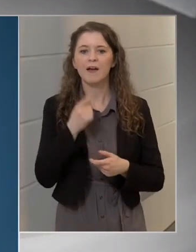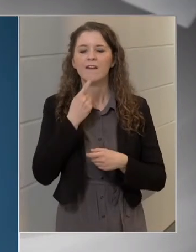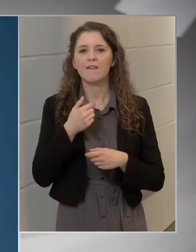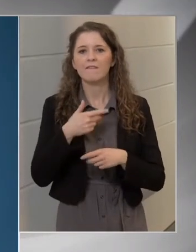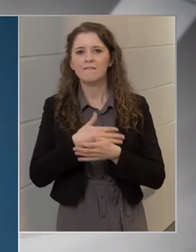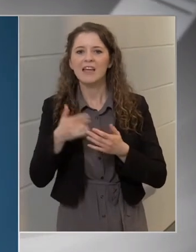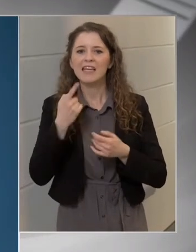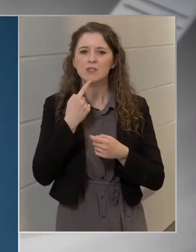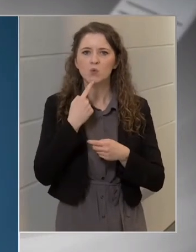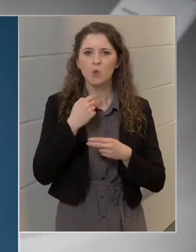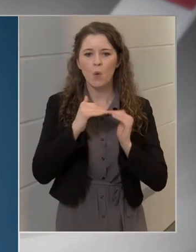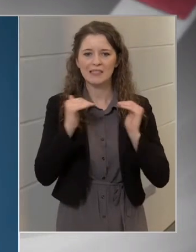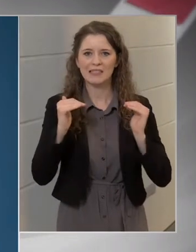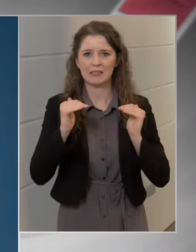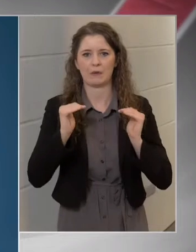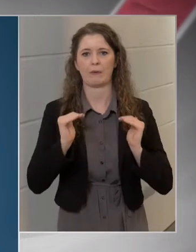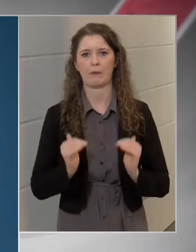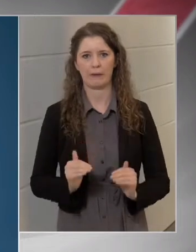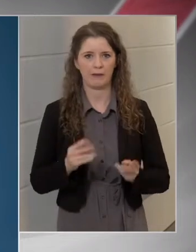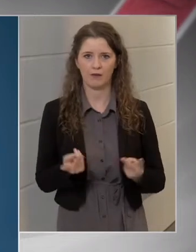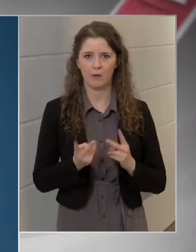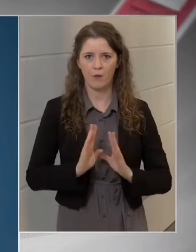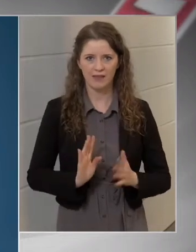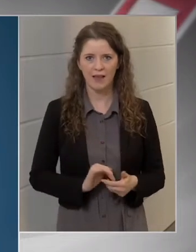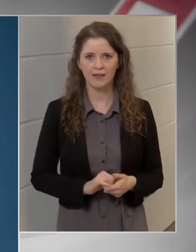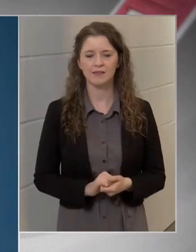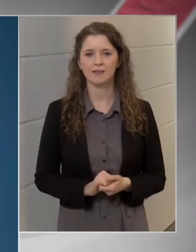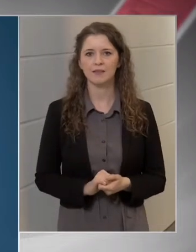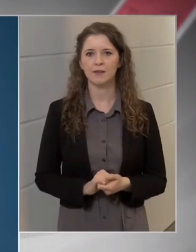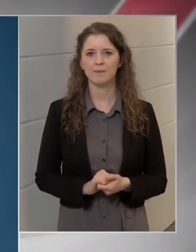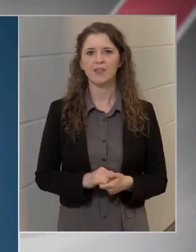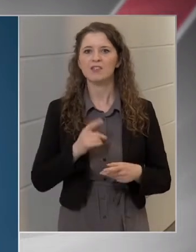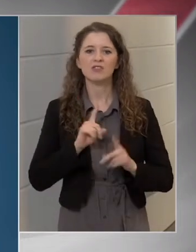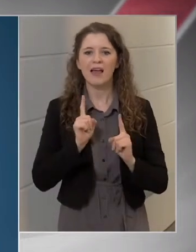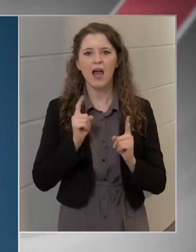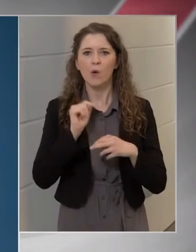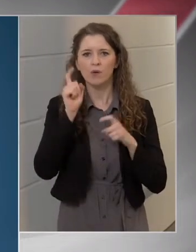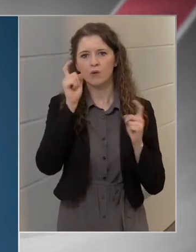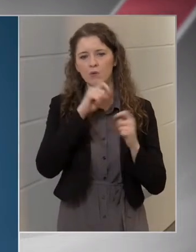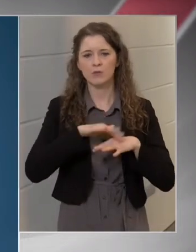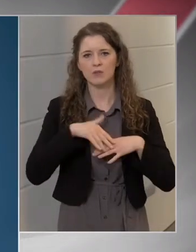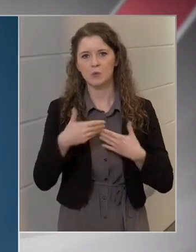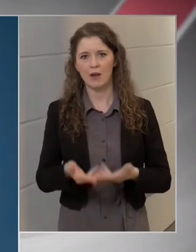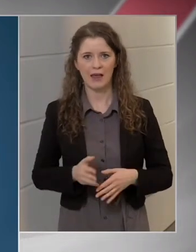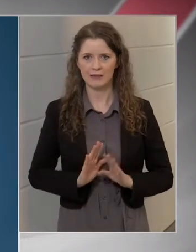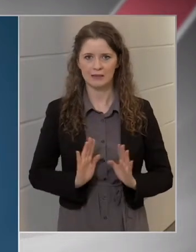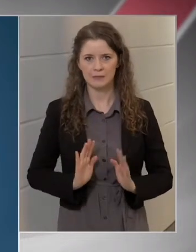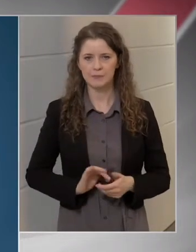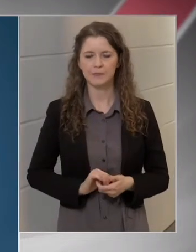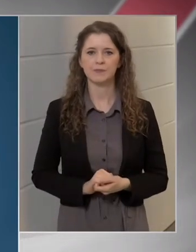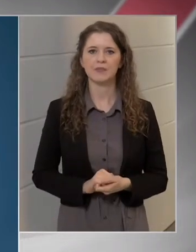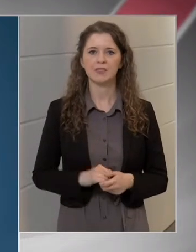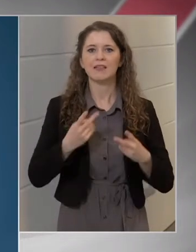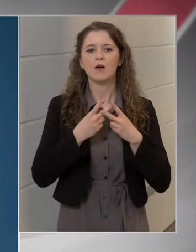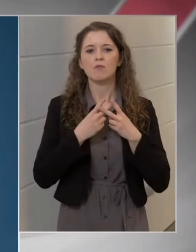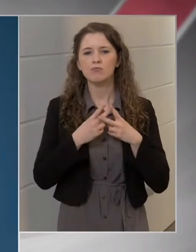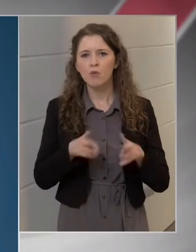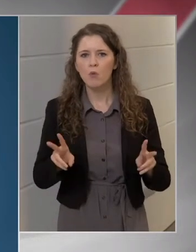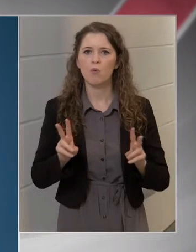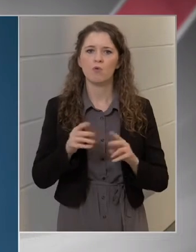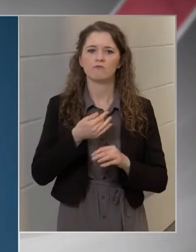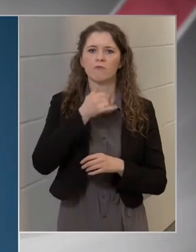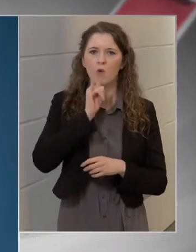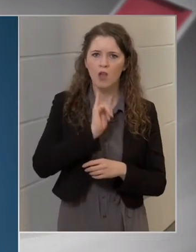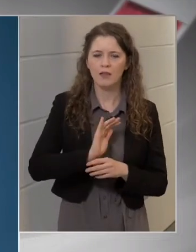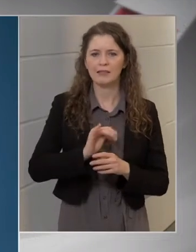vércukor szintje, és egy nem kívánatos rosszul lét következhet be. Bőségesen fogyasszon